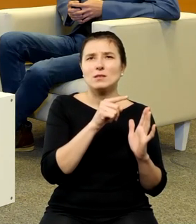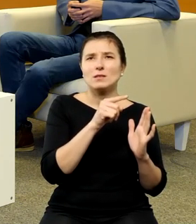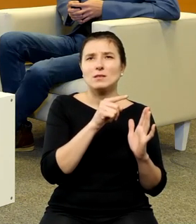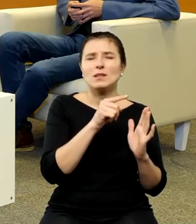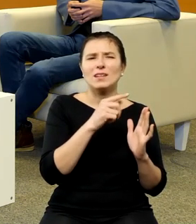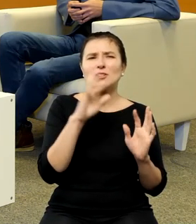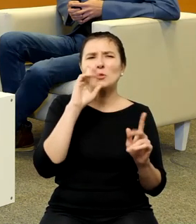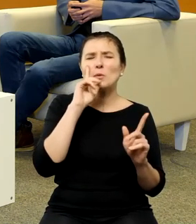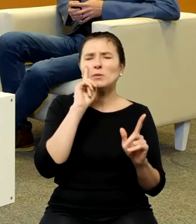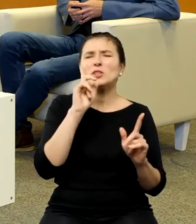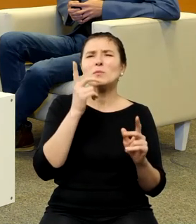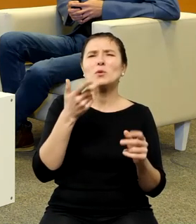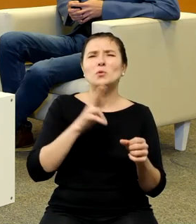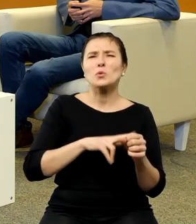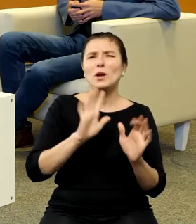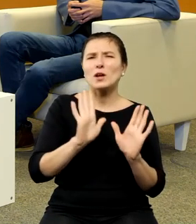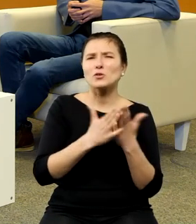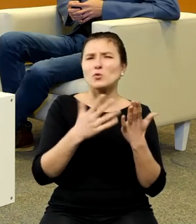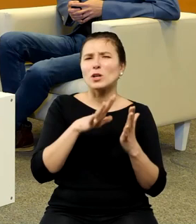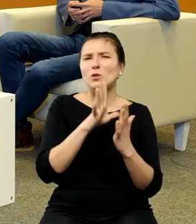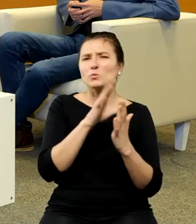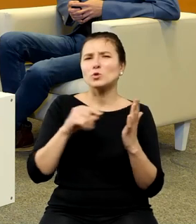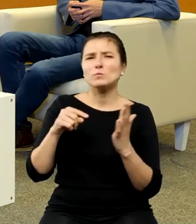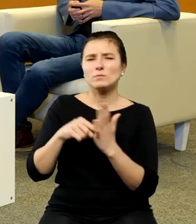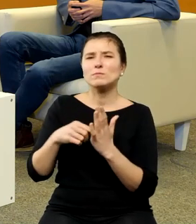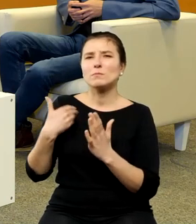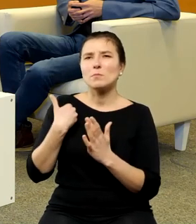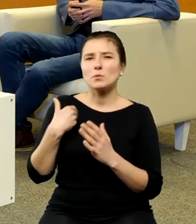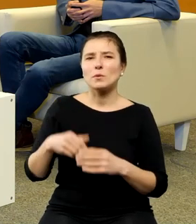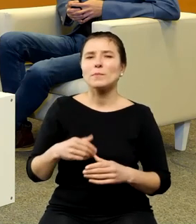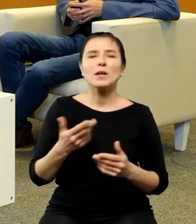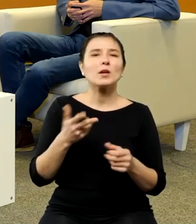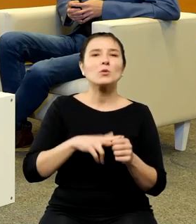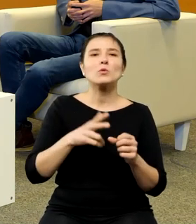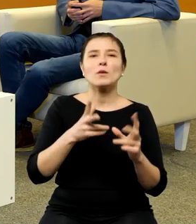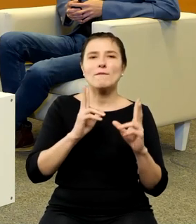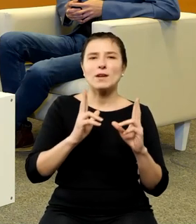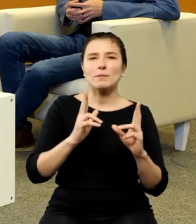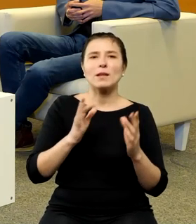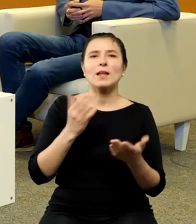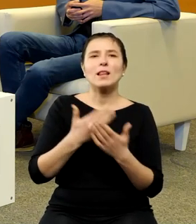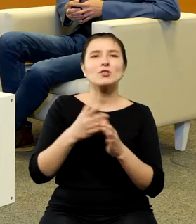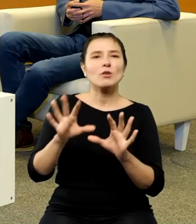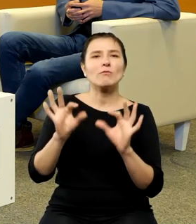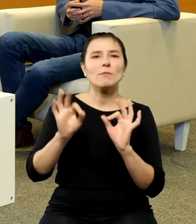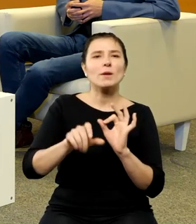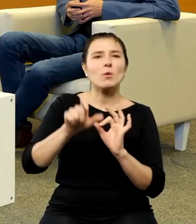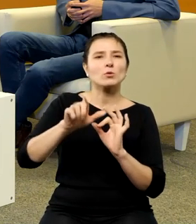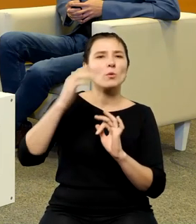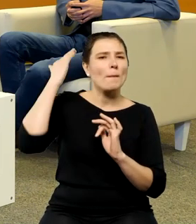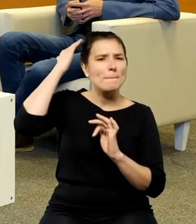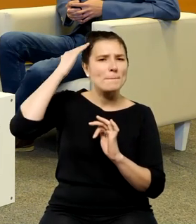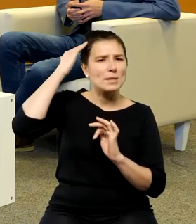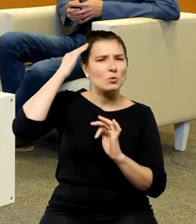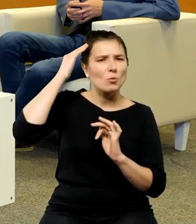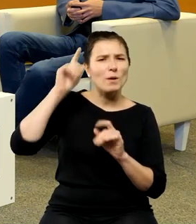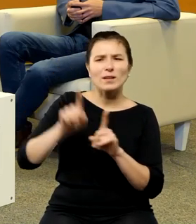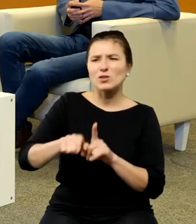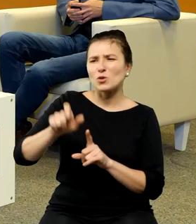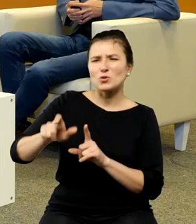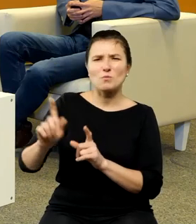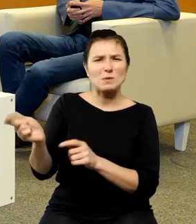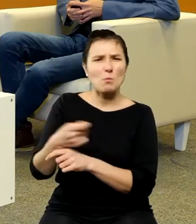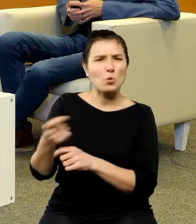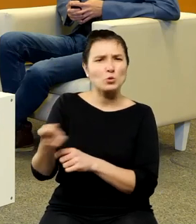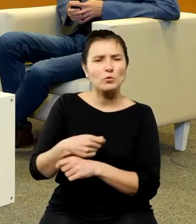domyślam się z takiej książki Papiochmiel wziął jaki wątek prawdopodobnie ich wziął od profesora biskupa tych zbójców w każdym razie tam zbójcy istnują taki plan że plan